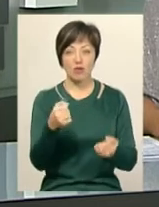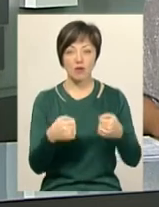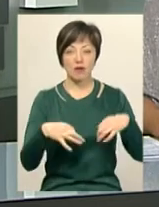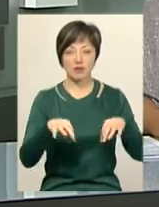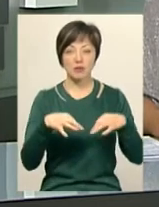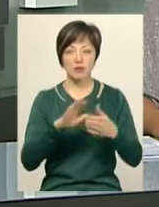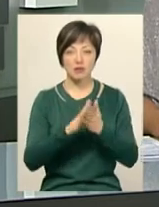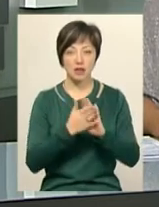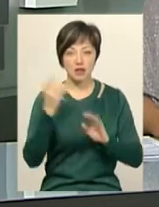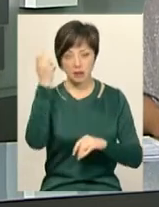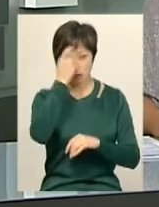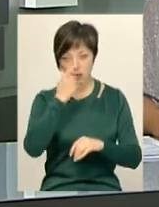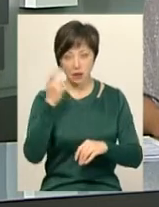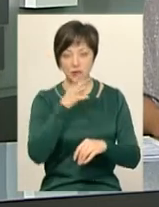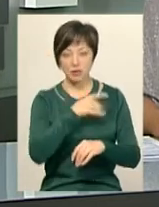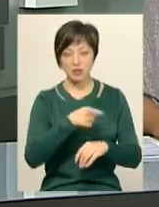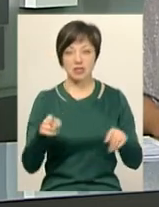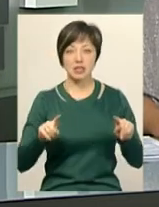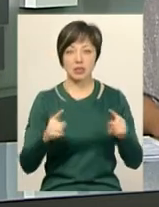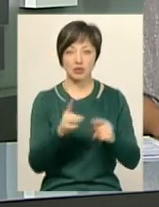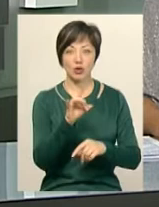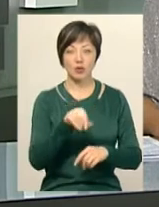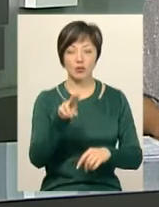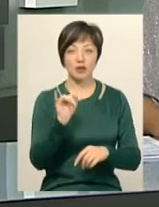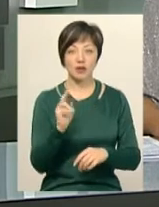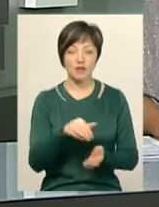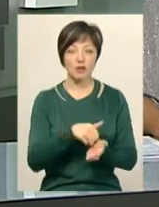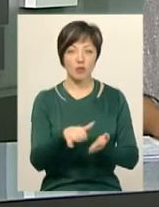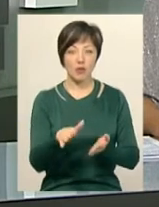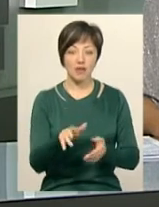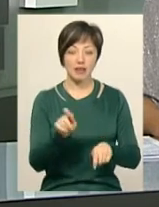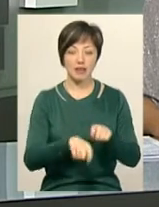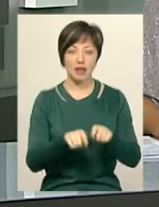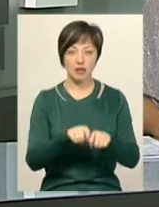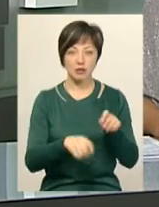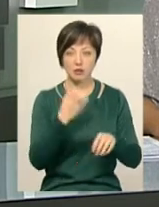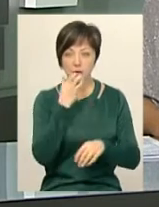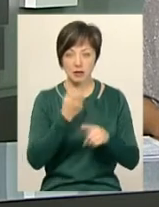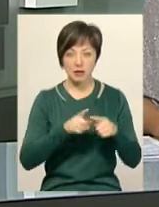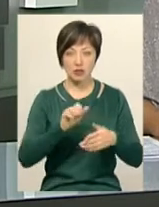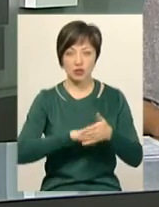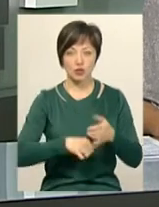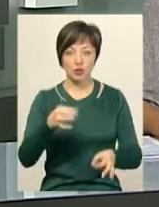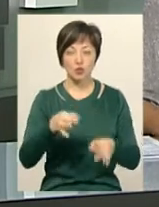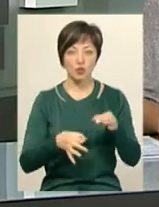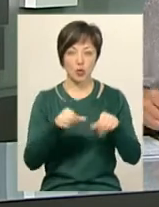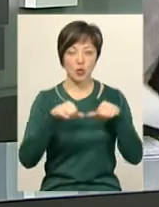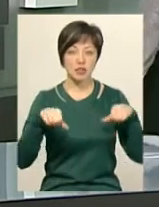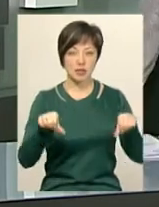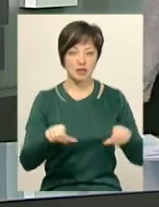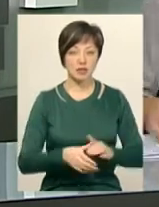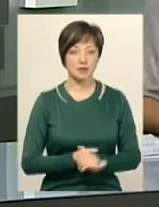алкогольного сп'яніння. Під час затримання Іван Рудик відмовився проходити тест-драгер. Це стало причиною судового засідання.